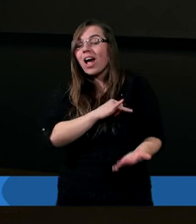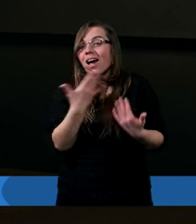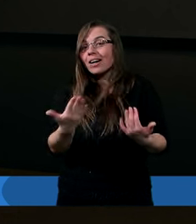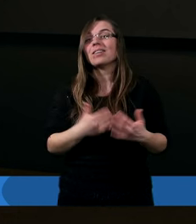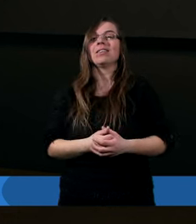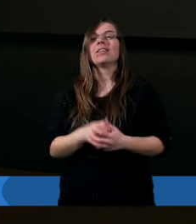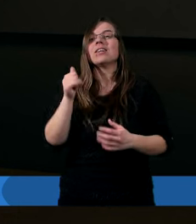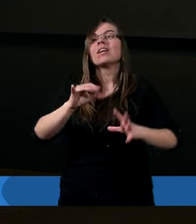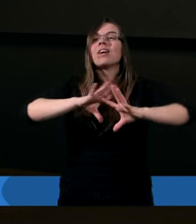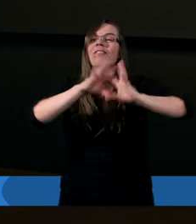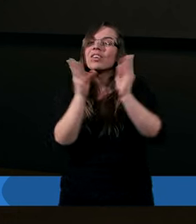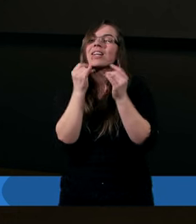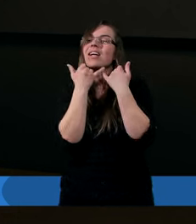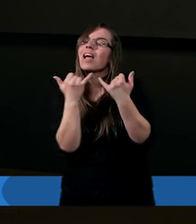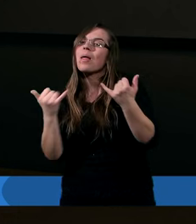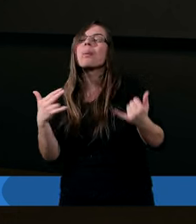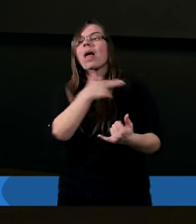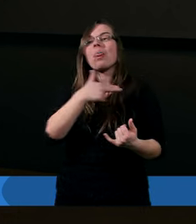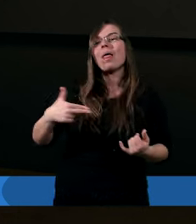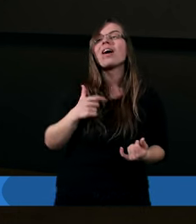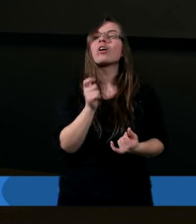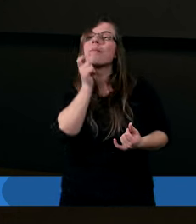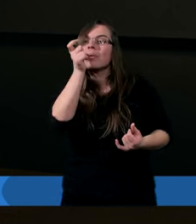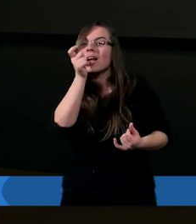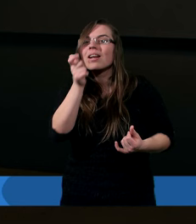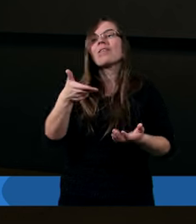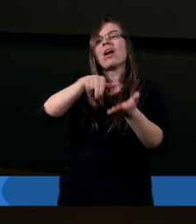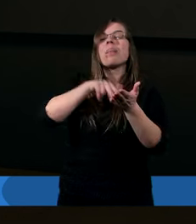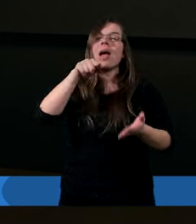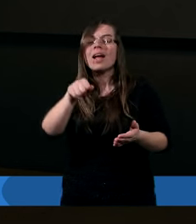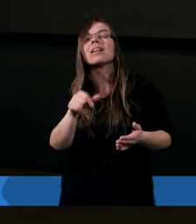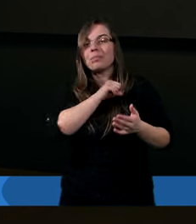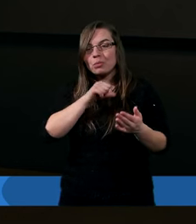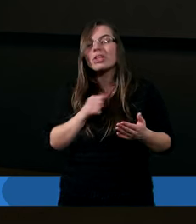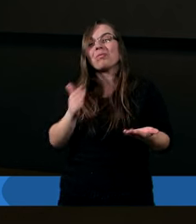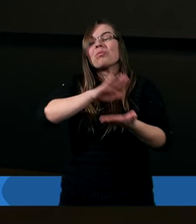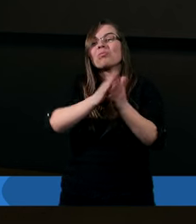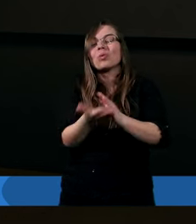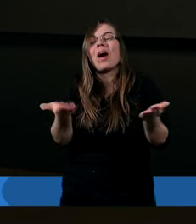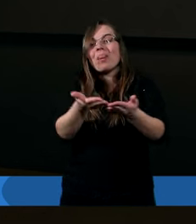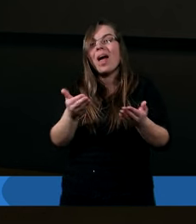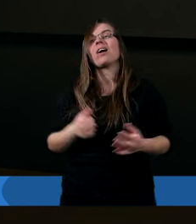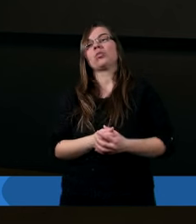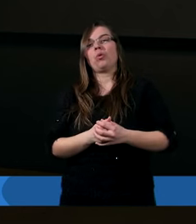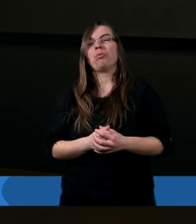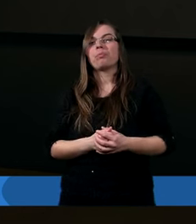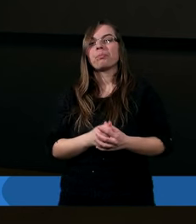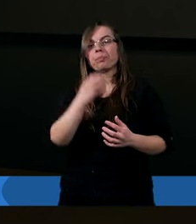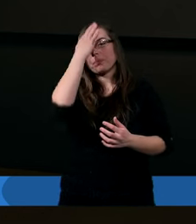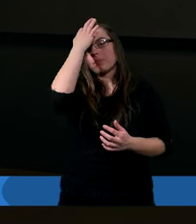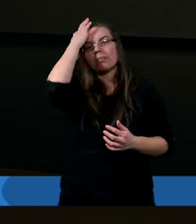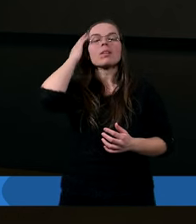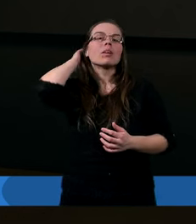I wszystkie inne nasze przestępstwa na tym się zasadzają. To jest tak, jak gdybyśmy